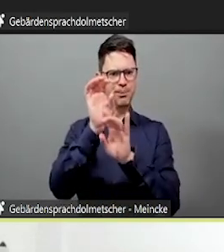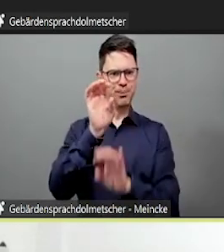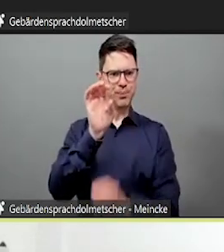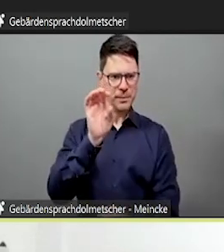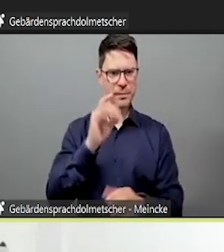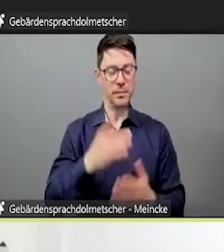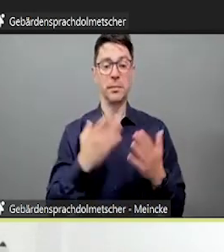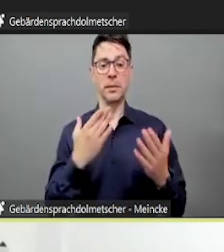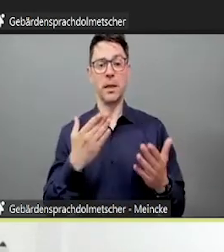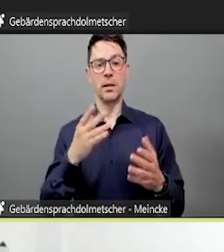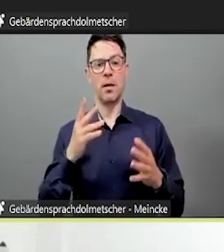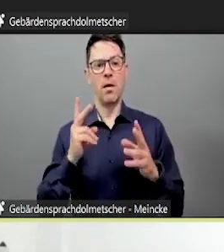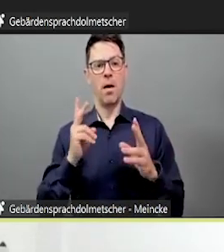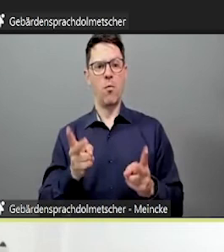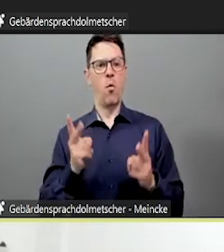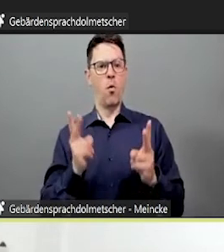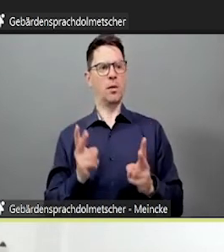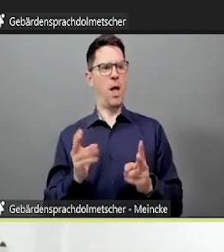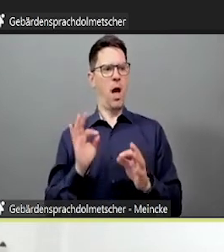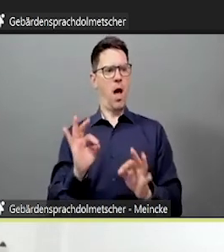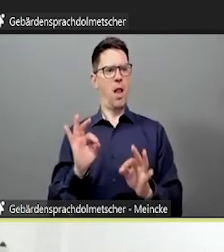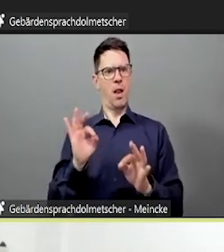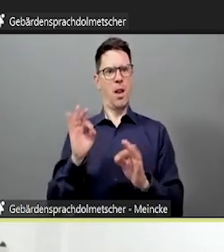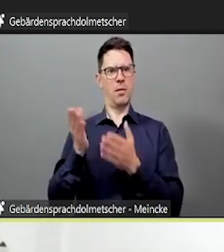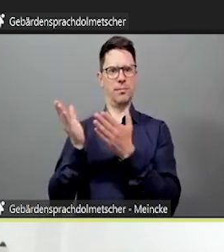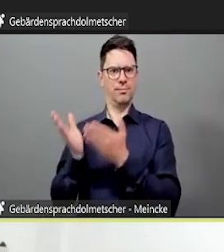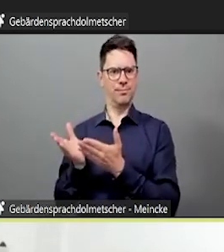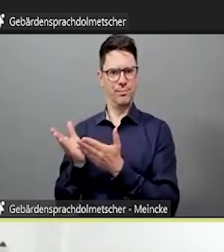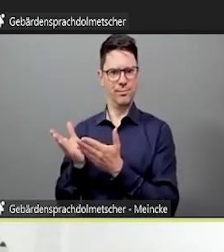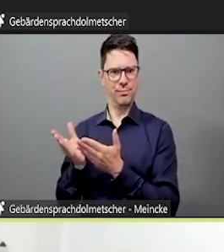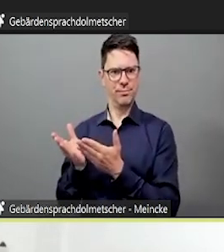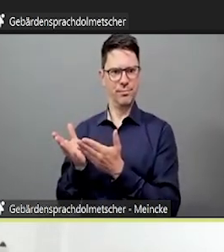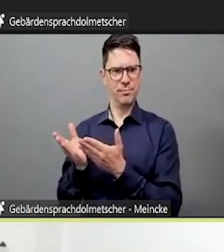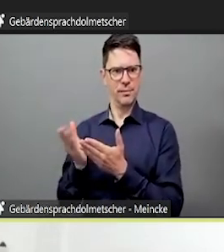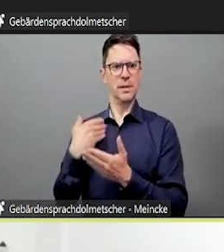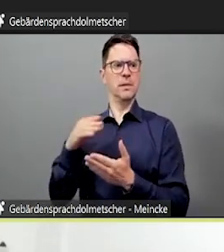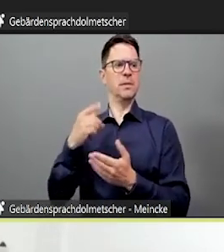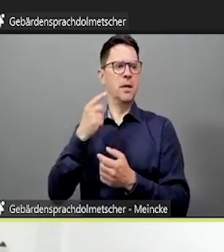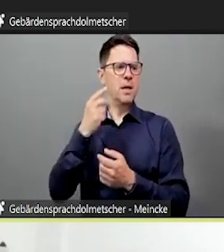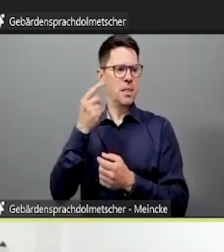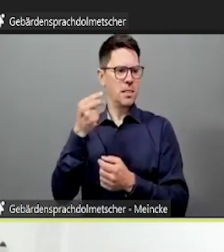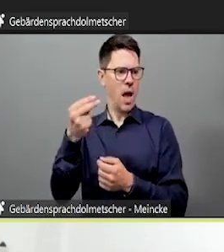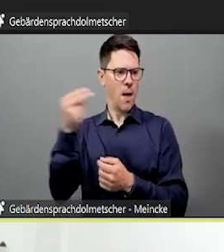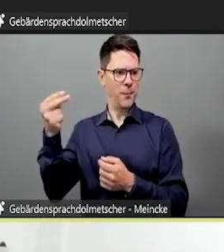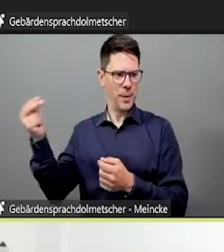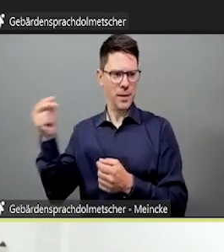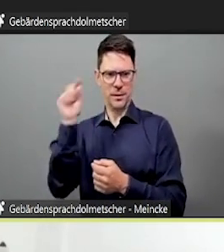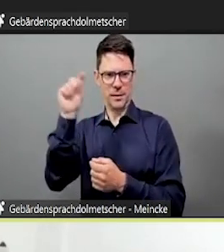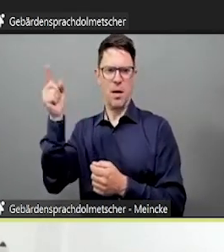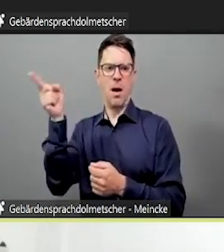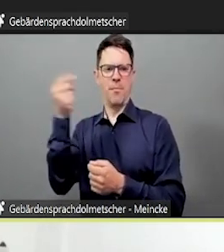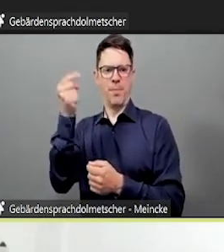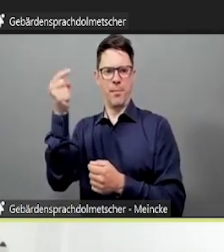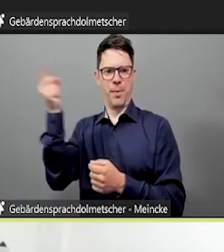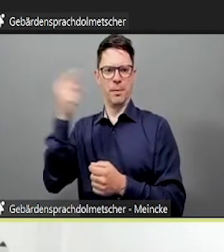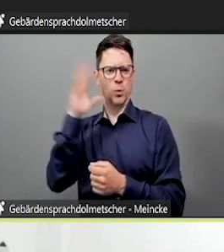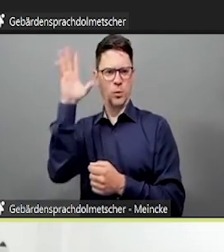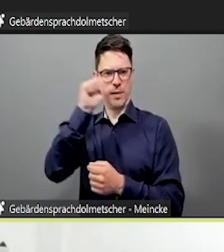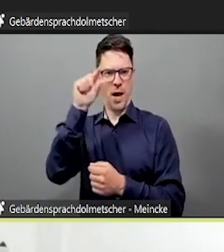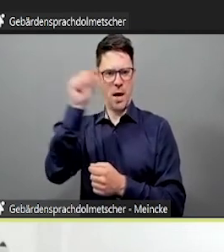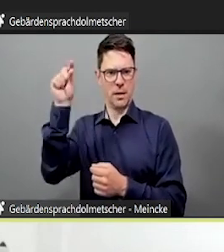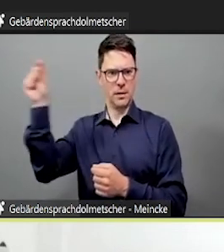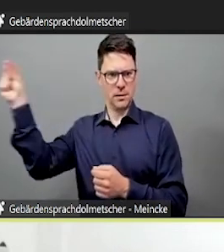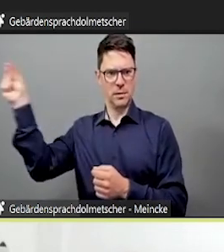Symbolbilder wie für Musik die Kopfhörer oder so nehmen, wenn man das nicht so persönlich gestaltet haben möchte. Und dann darunter eben